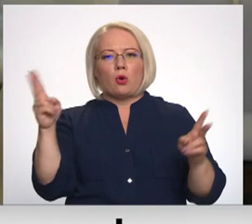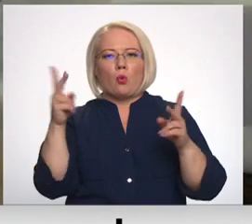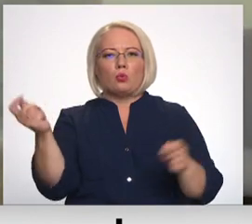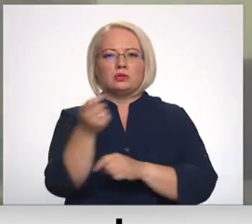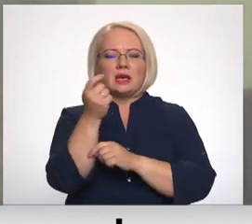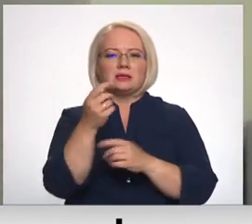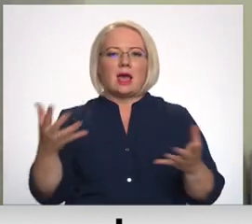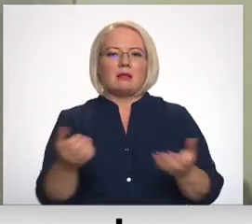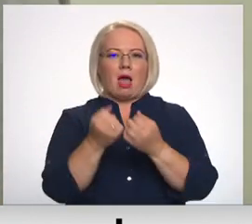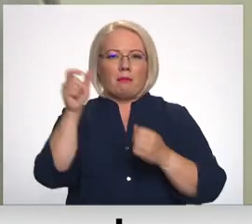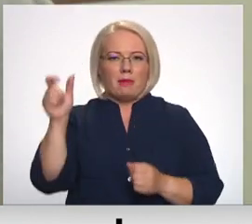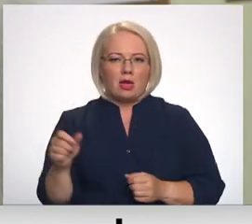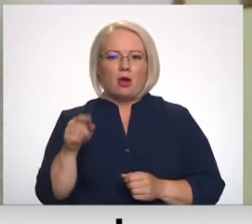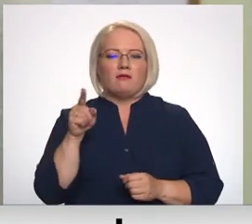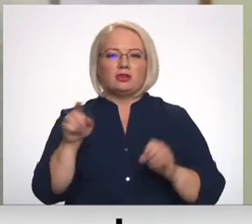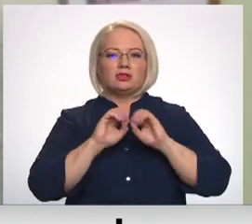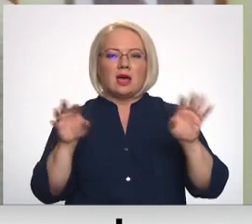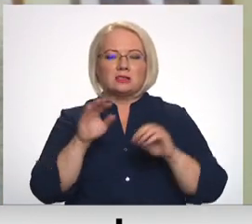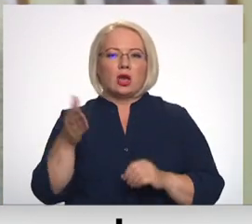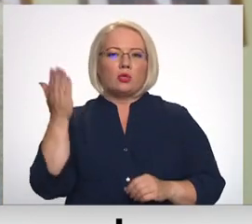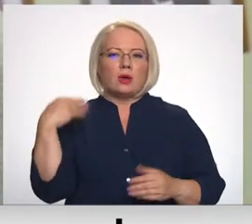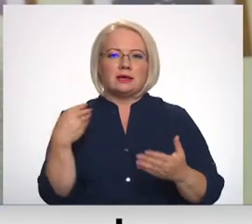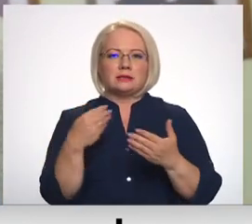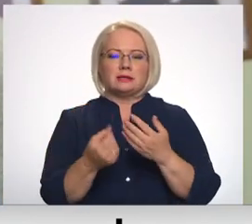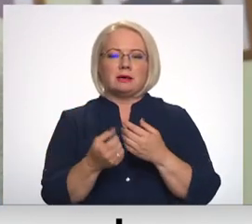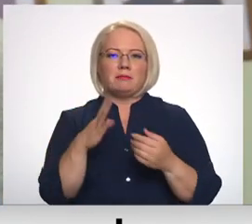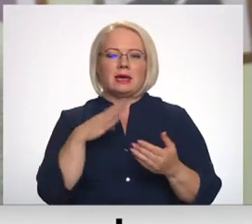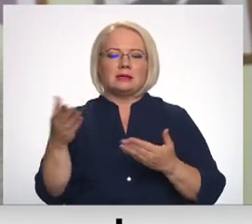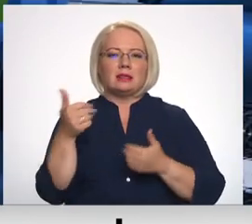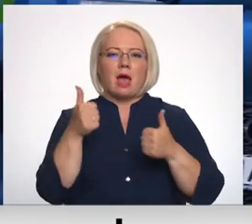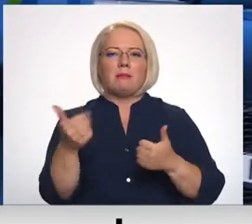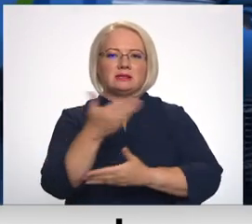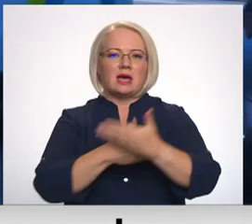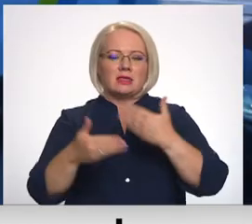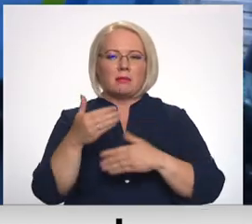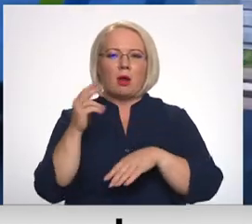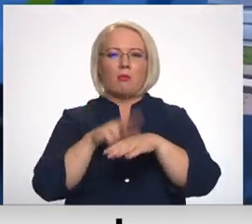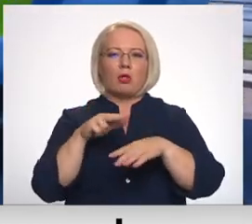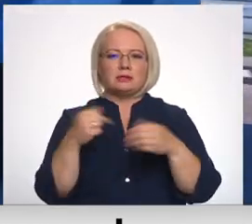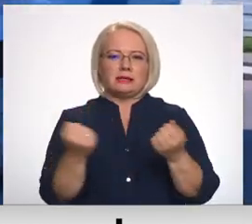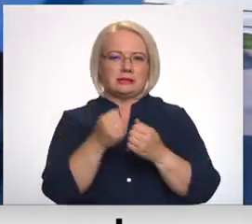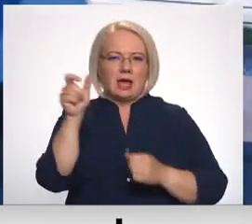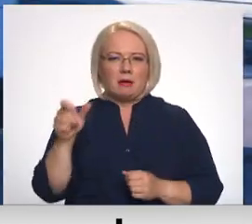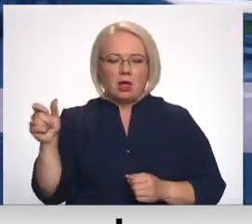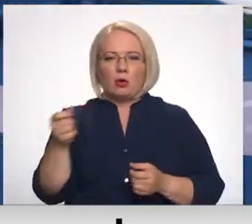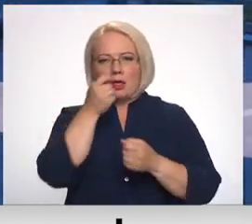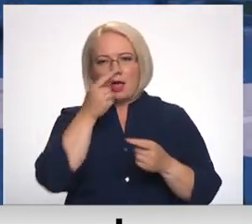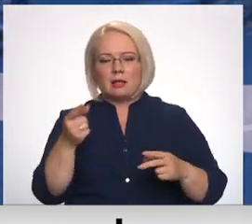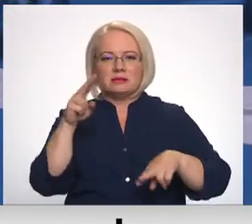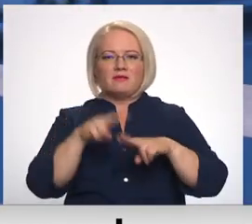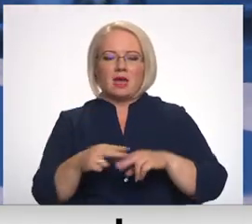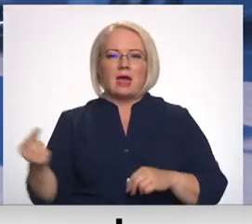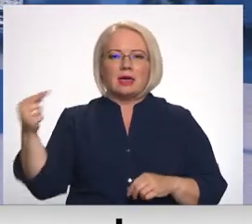glābēju. Marks stāsta, ka ļoti veiksmīgi tobrīd izvērtusies arī sadarbība ar abiem valsts policijas darbiniekiem, kuri nelājums vietā